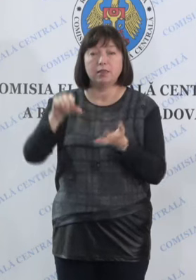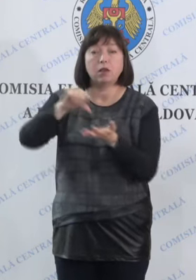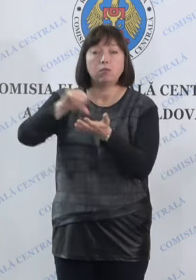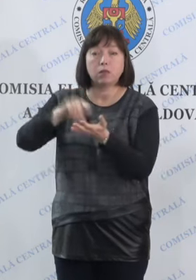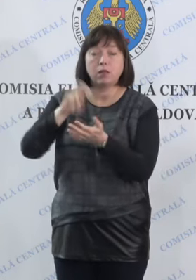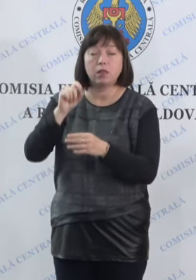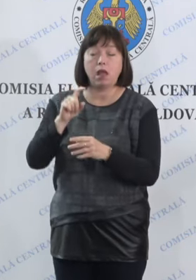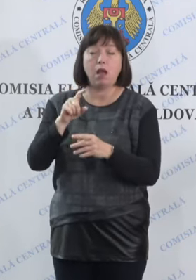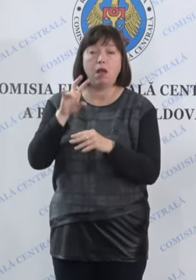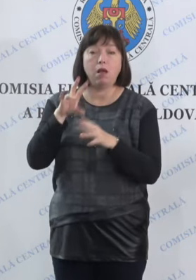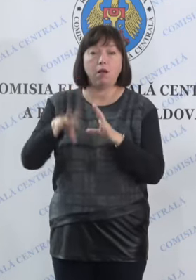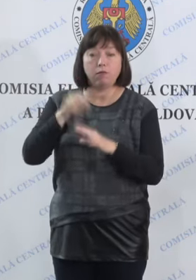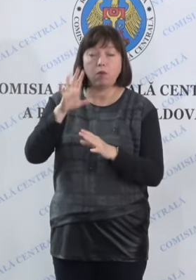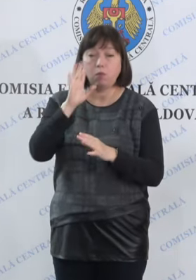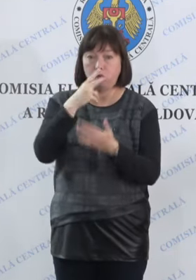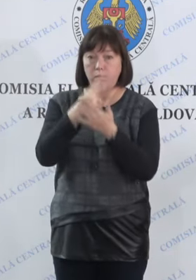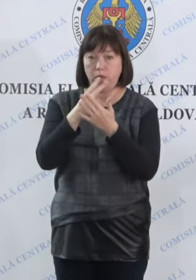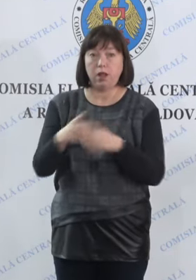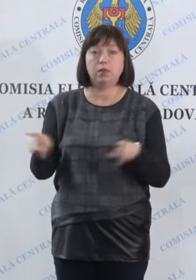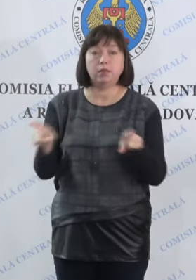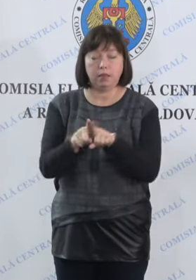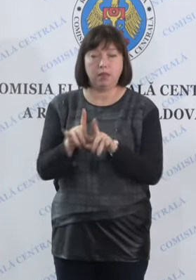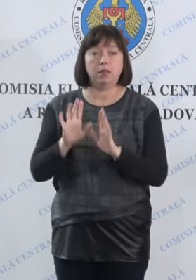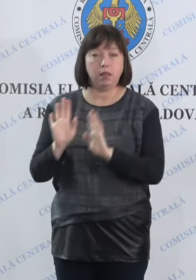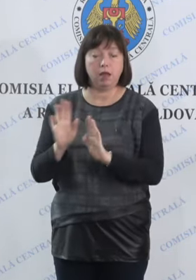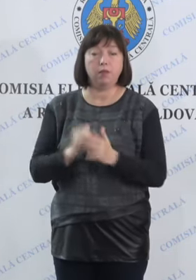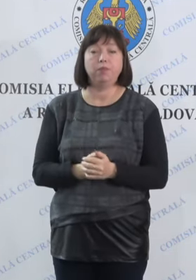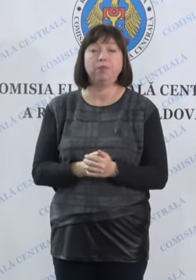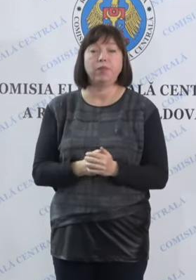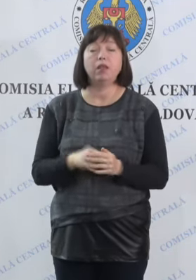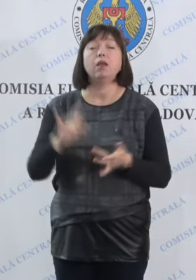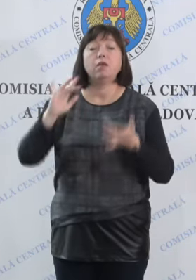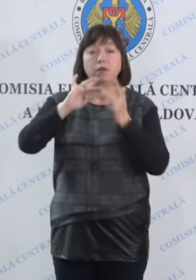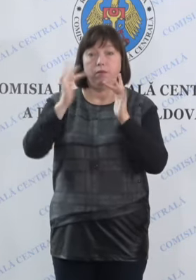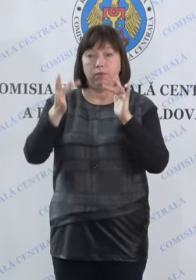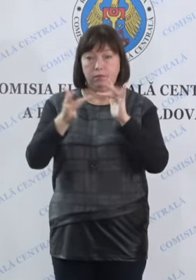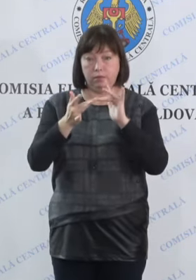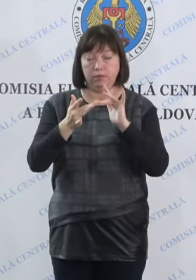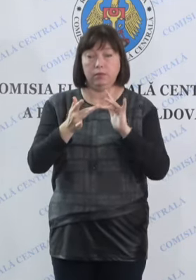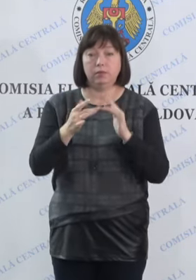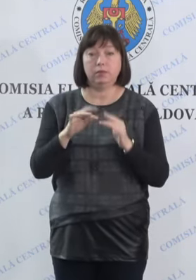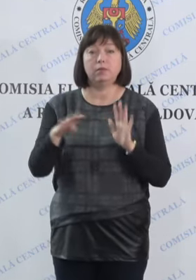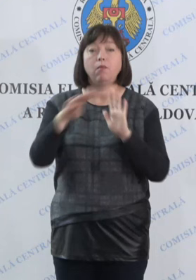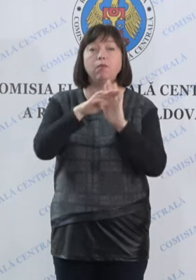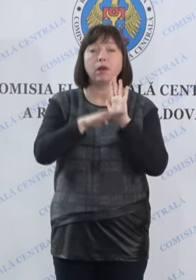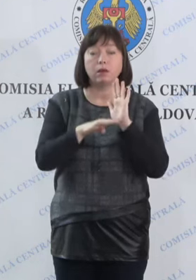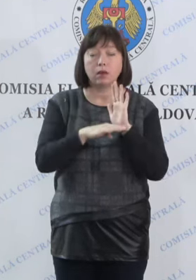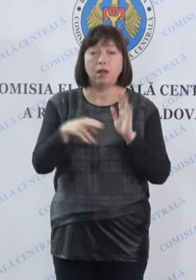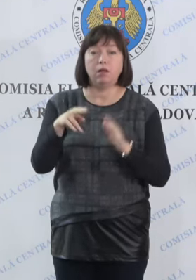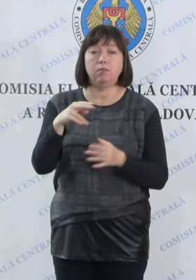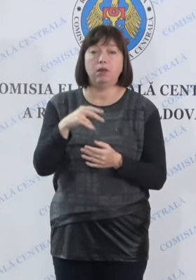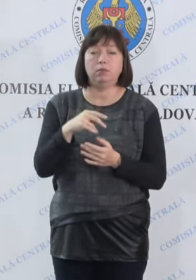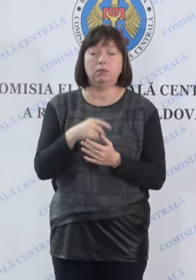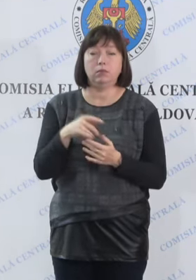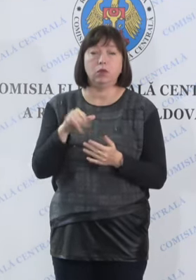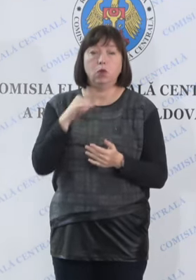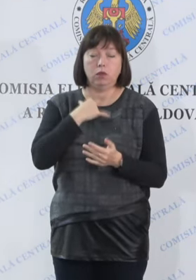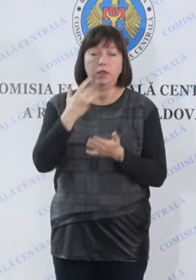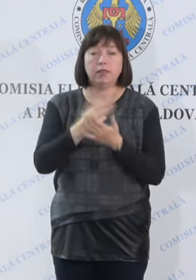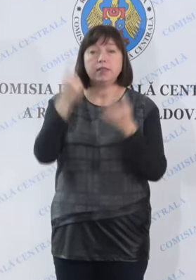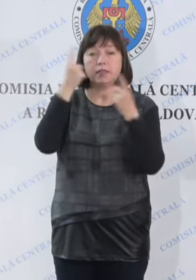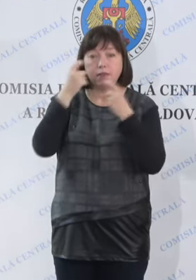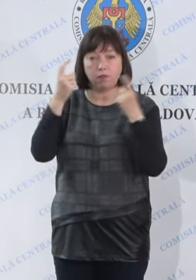vor fi reflectate în felul următor. În regim online, pe platforma dedicată, avem